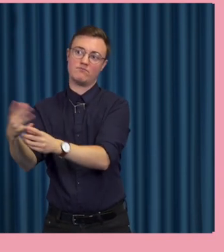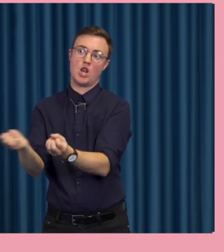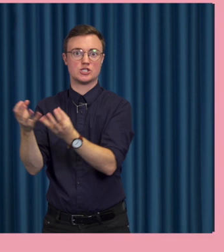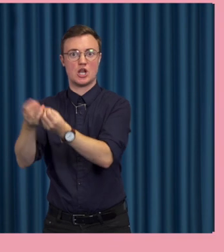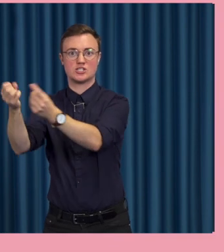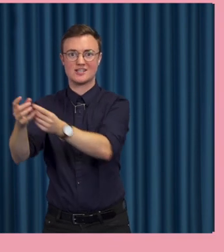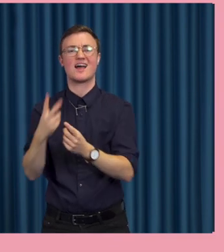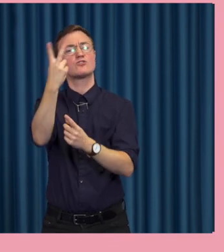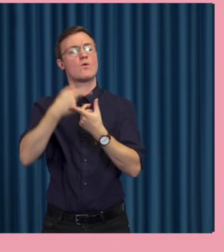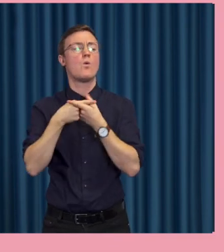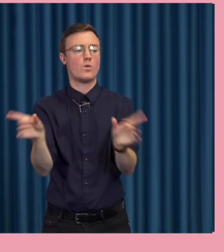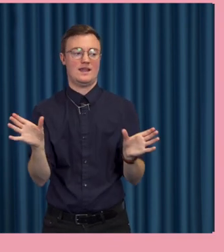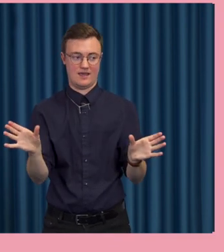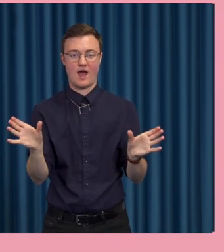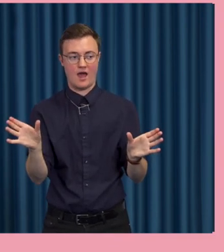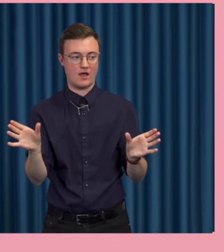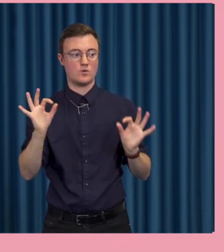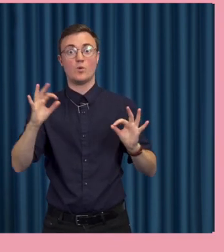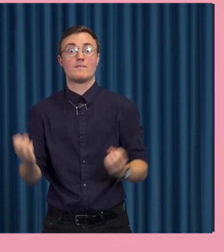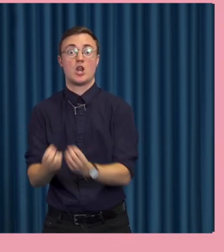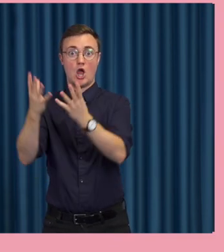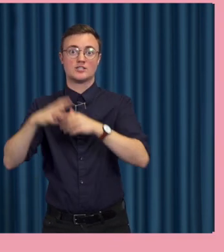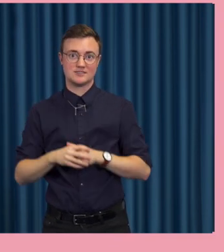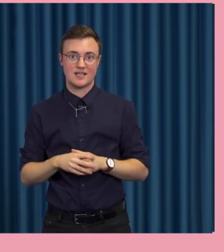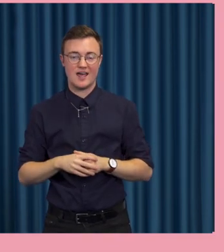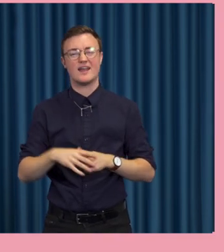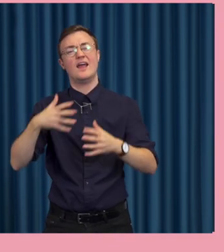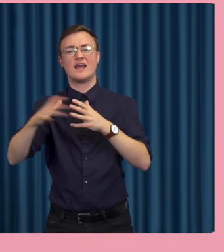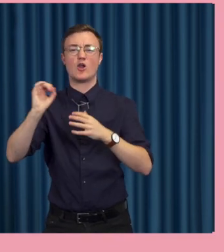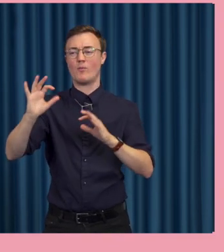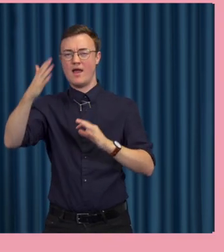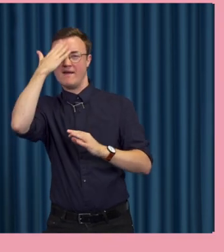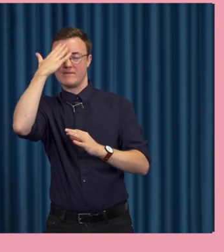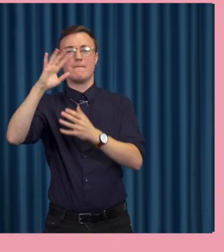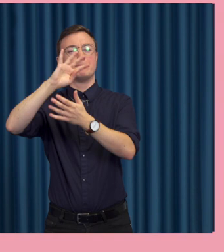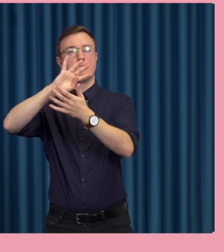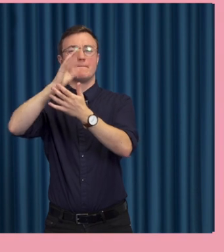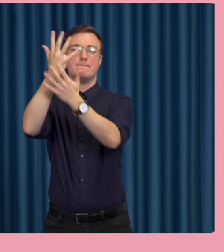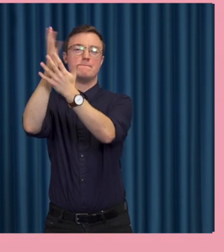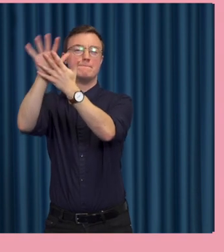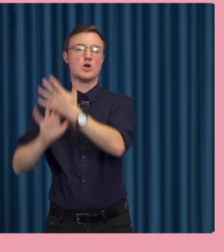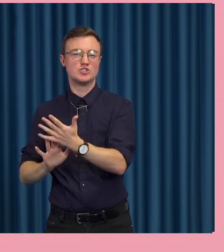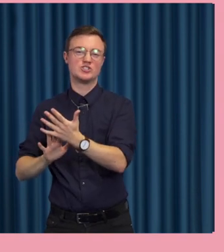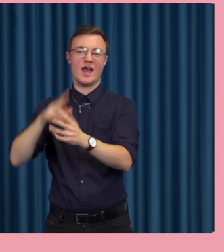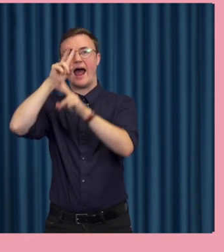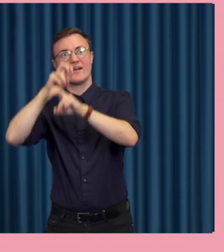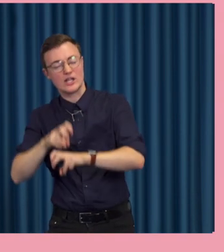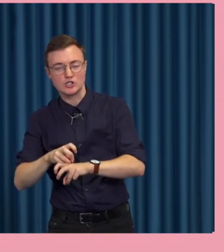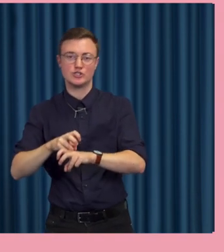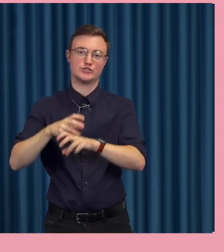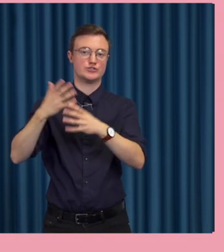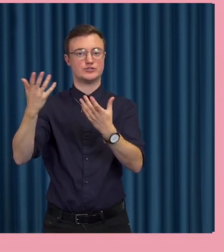problem. vill säga mycket data som en slags matematisk statistisk övning där man kan jobba med prediktion och mönstranalys och